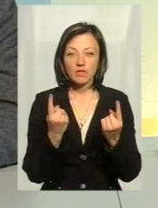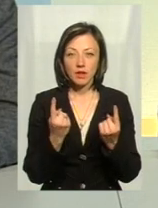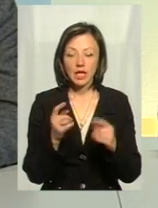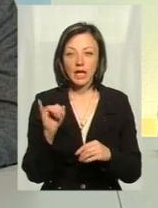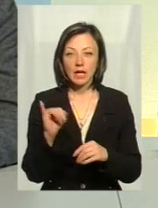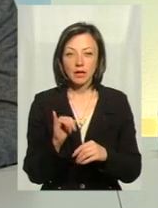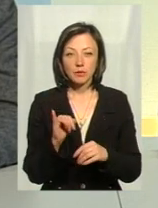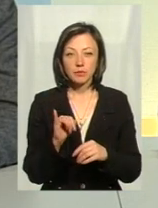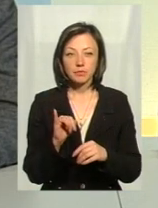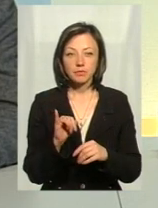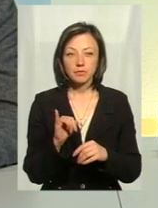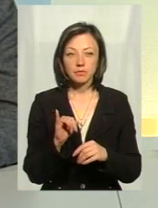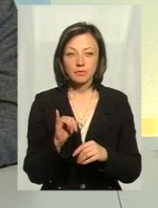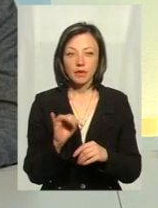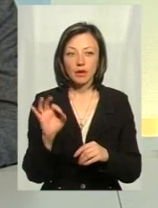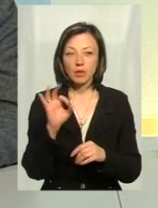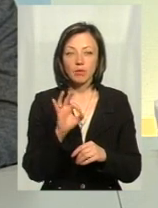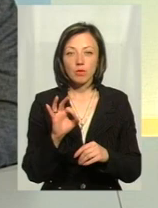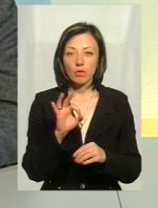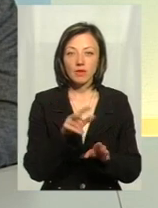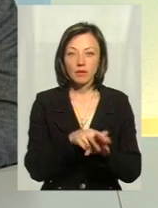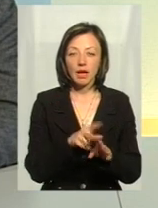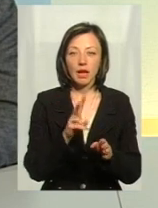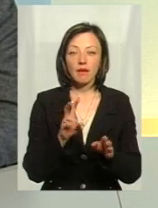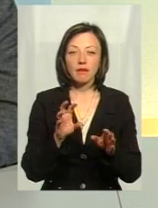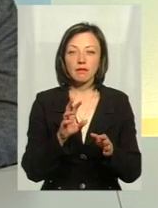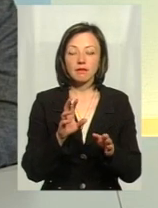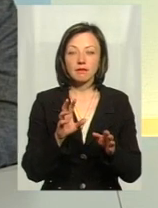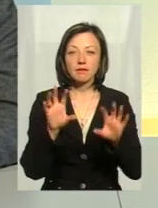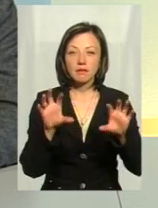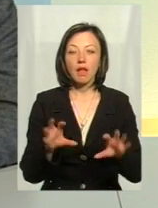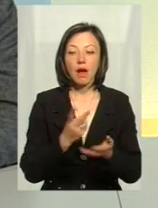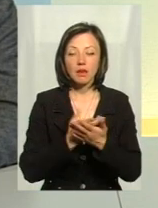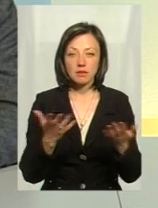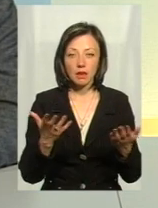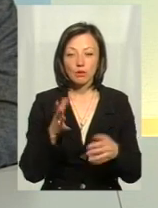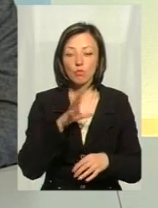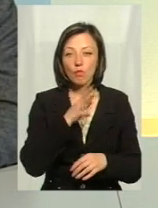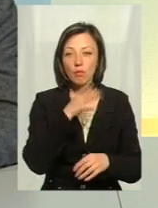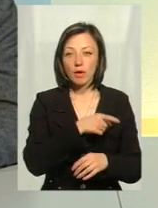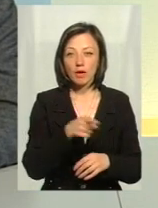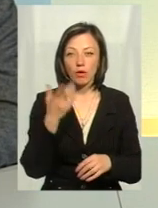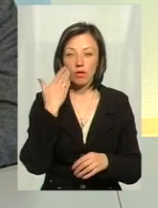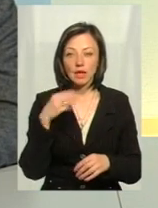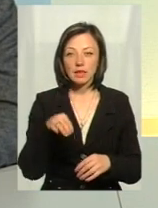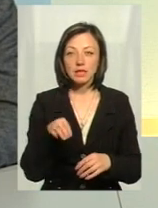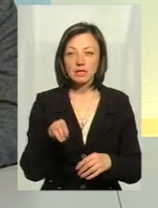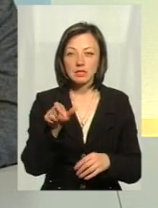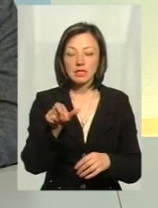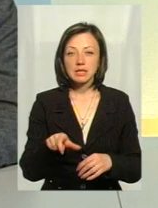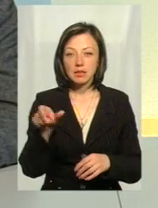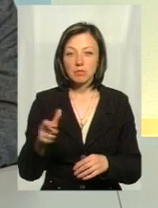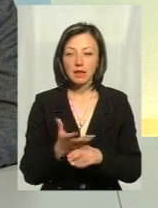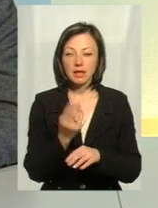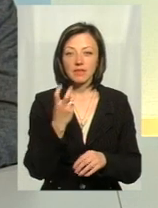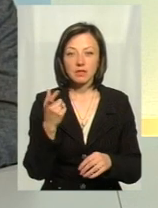І щодо навантаження, і до легалізації. Був період, коли таксисти платили 200 гривень єдиного